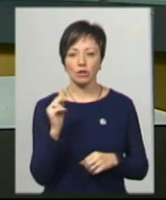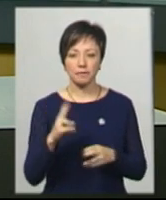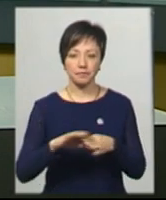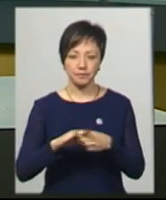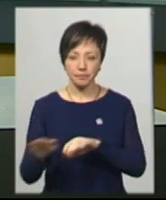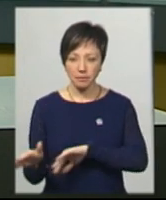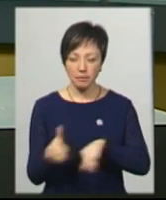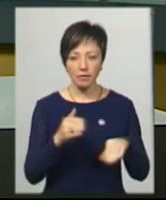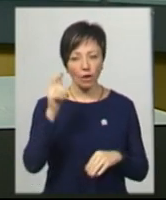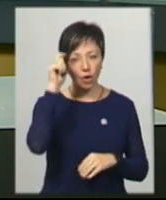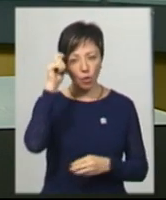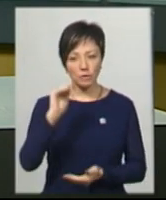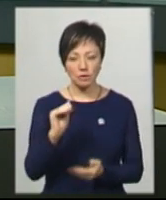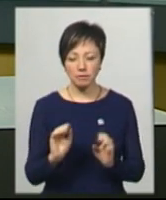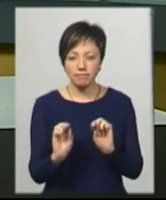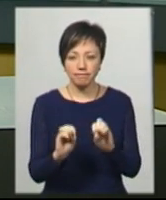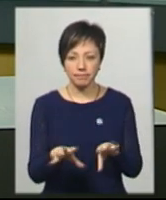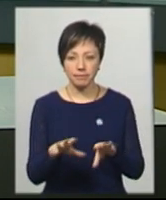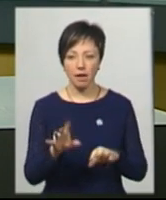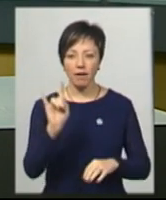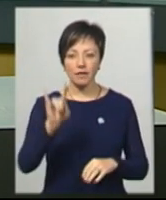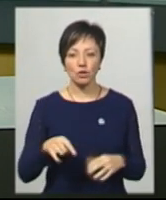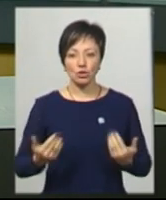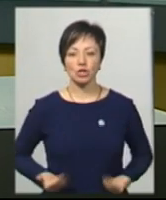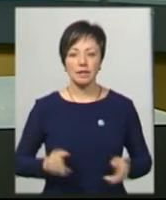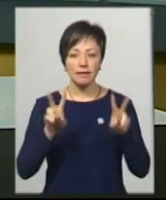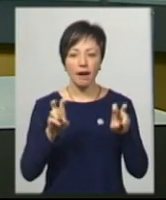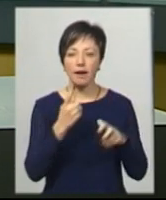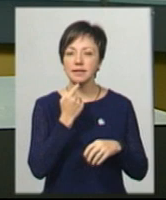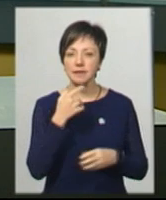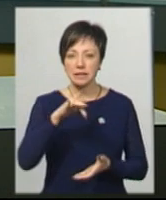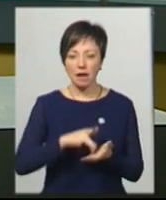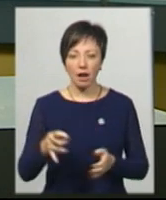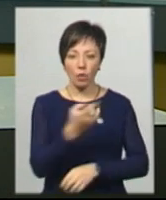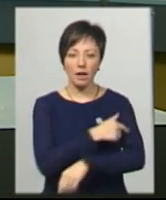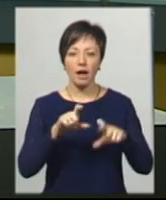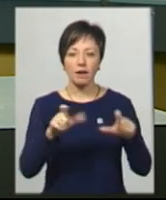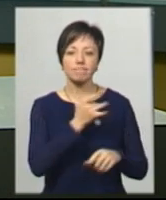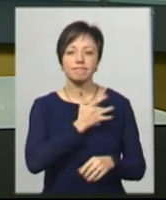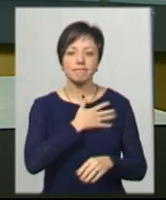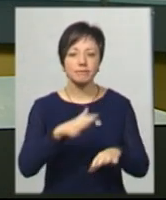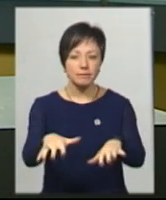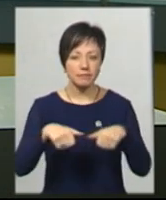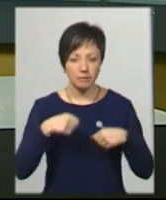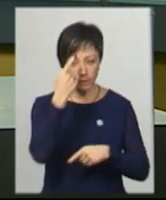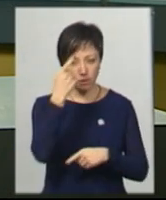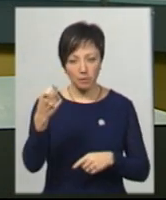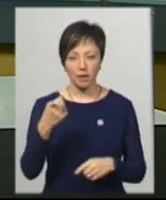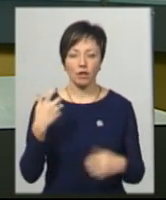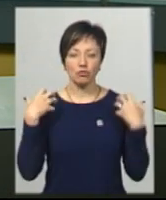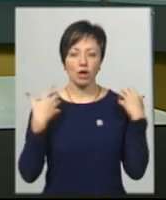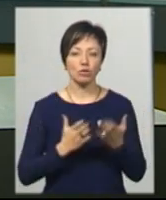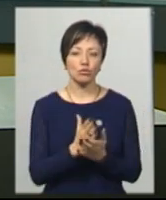Хлопчика, якого підклали у вікно життя Красилівської центральної районної лікарні, всиновили. Про це повідомляє начальник